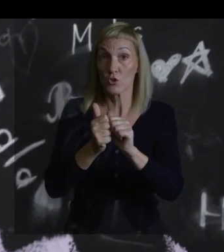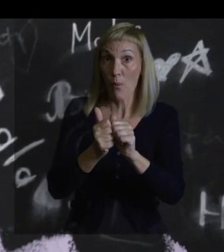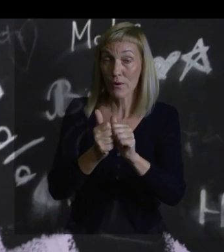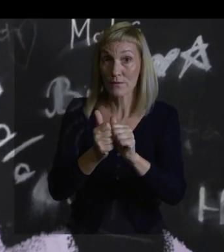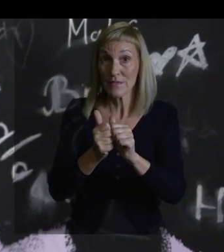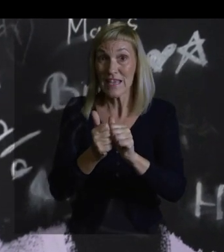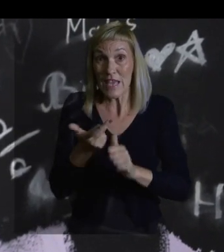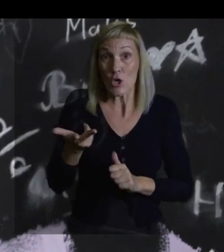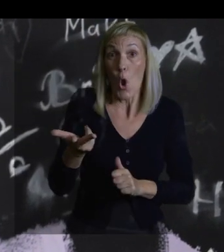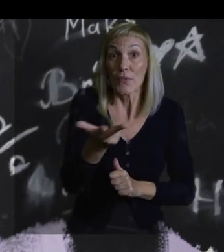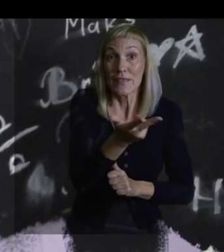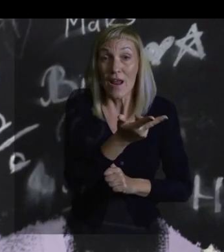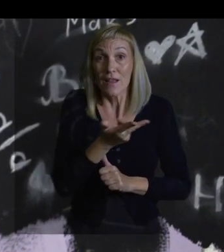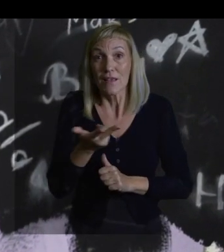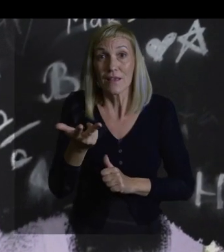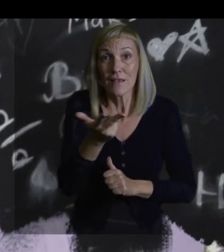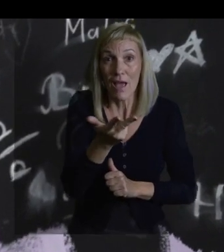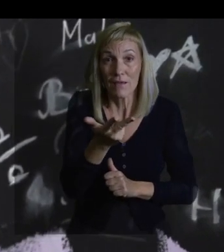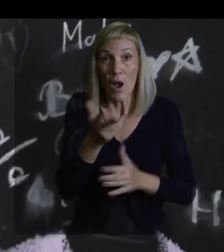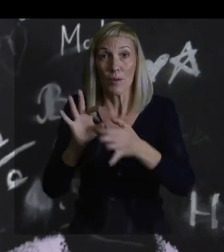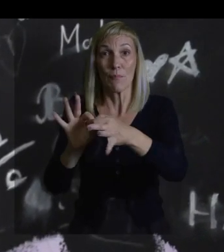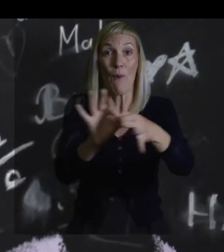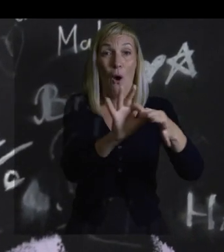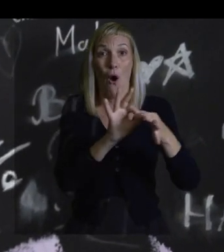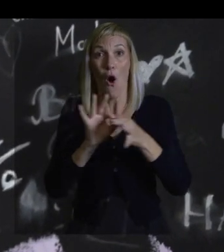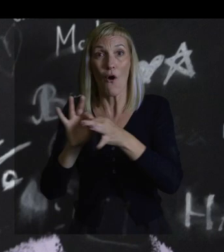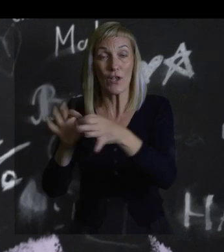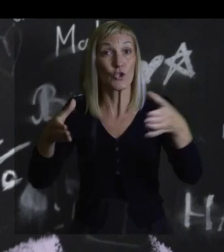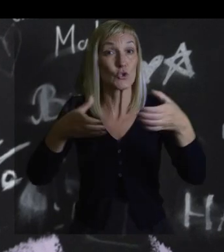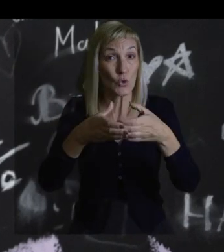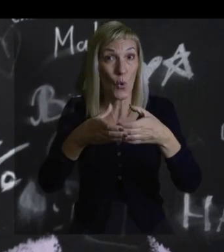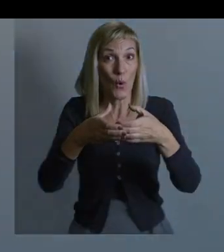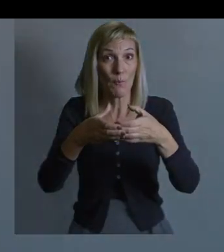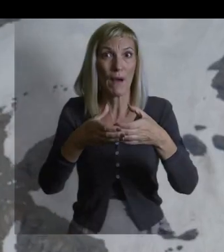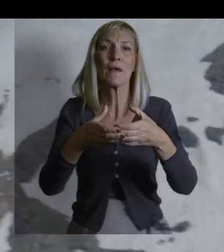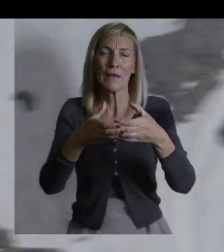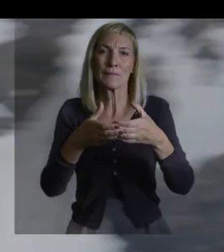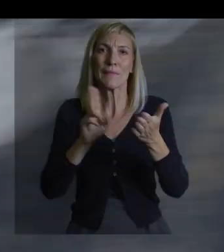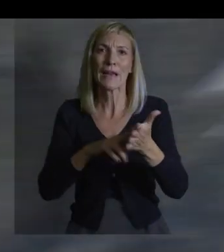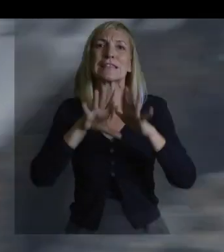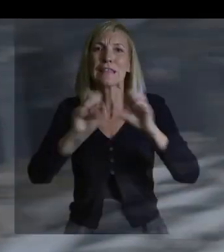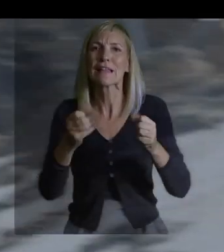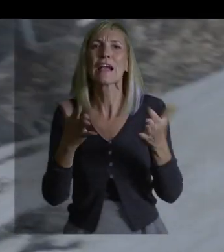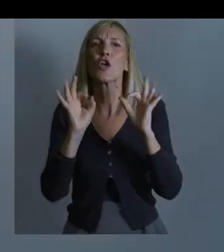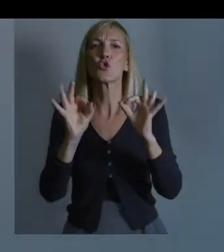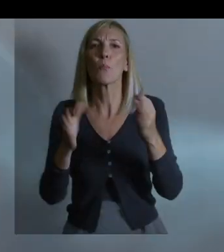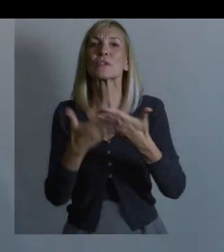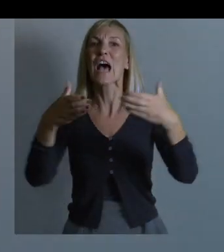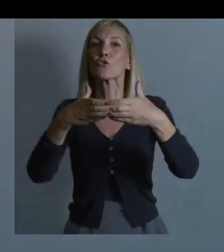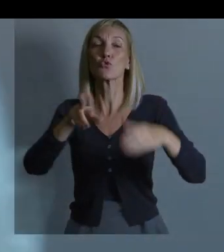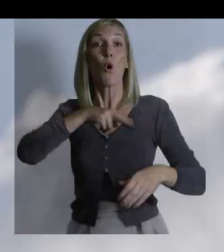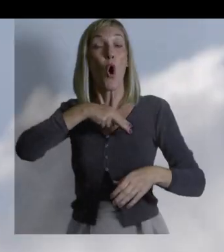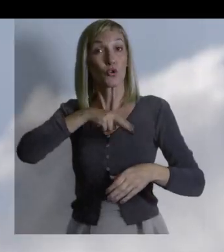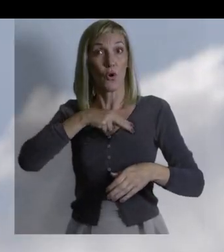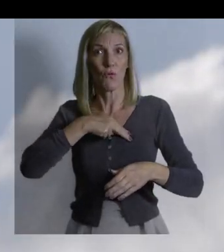športa. in da kot te trije elementi skupaj vstopijo, lahko res naredijo nekaj, kar je družbeno, odgovorno